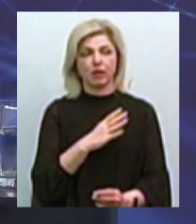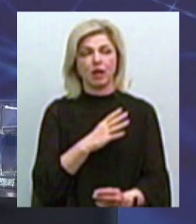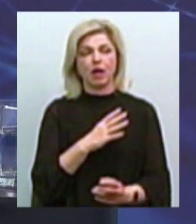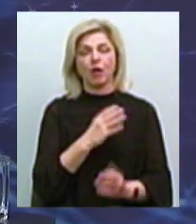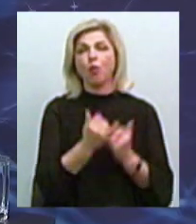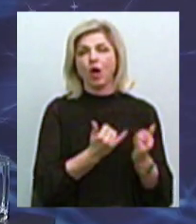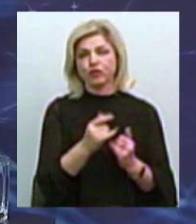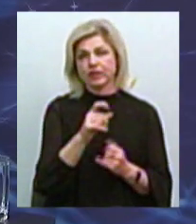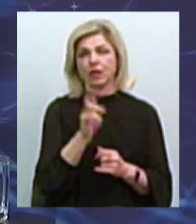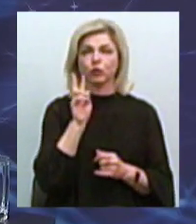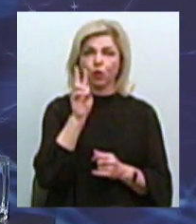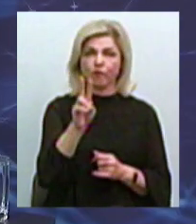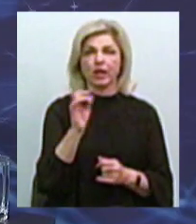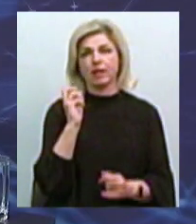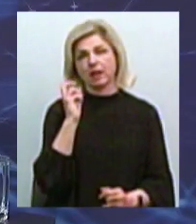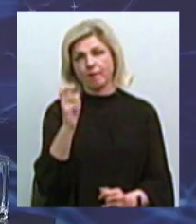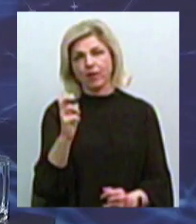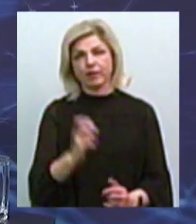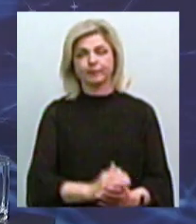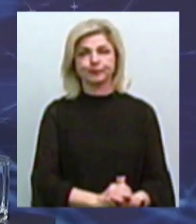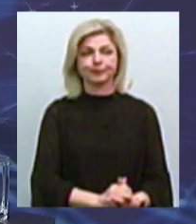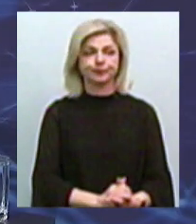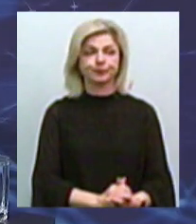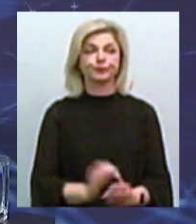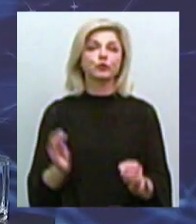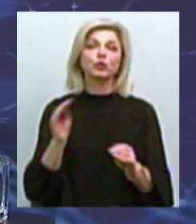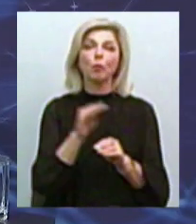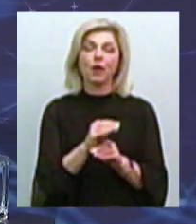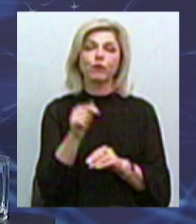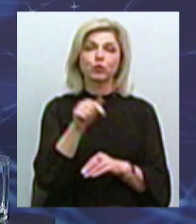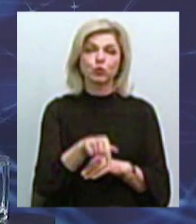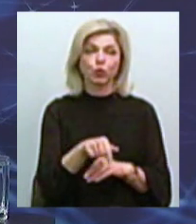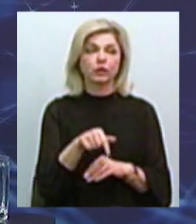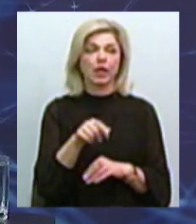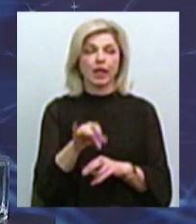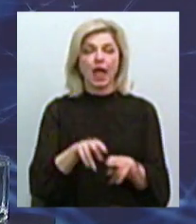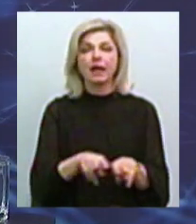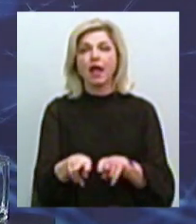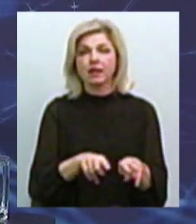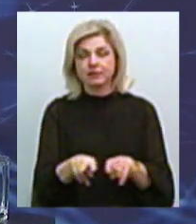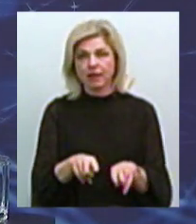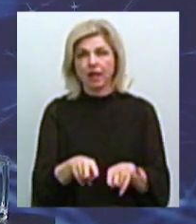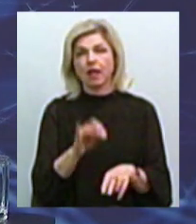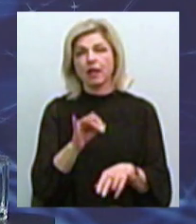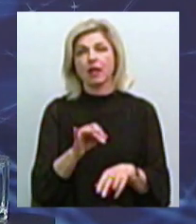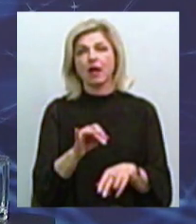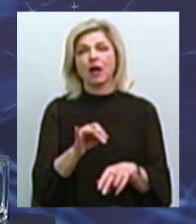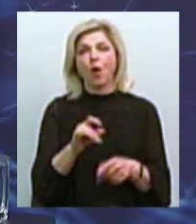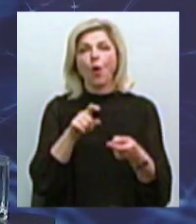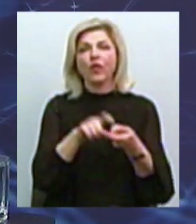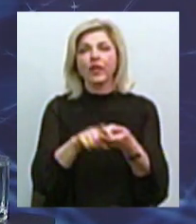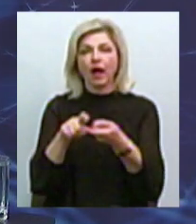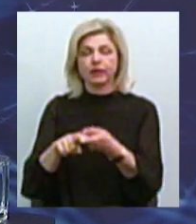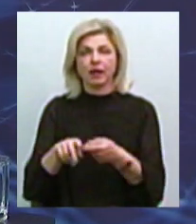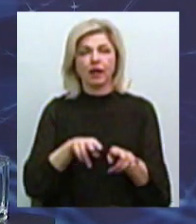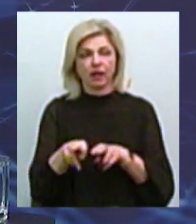і троллейбуси, і трамваї? Добаємо сюди ще рельси шпальні, і контактні лінії. Ми